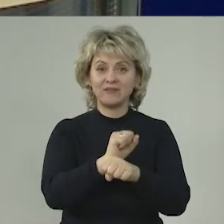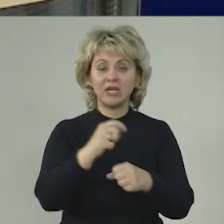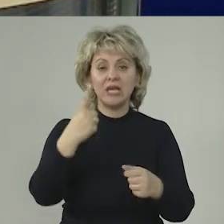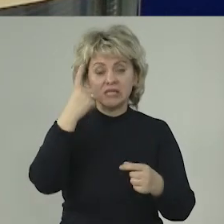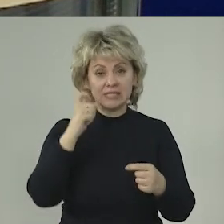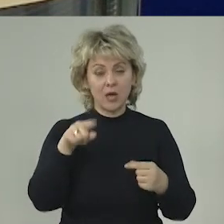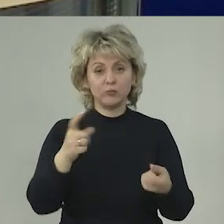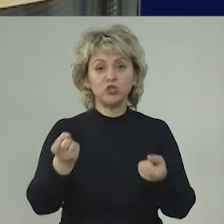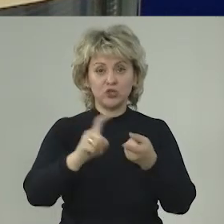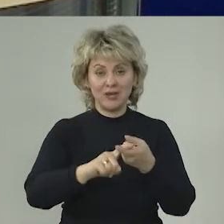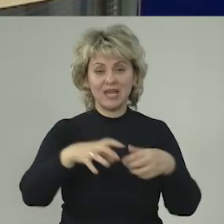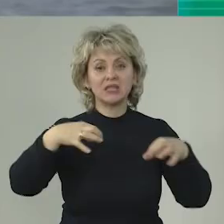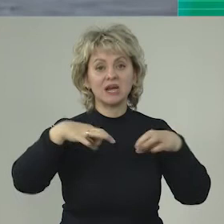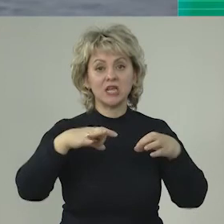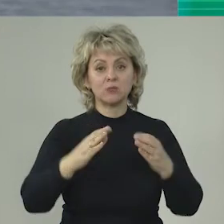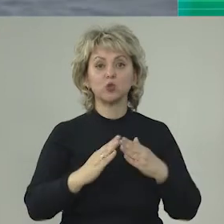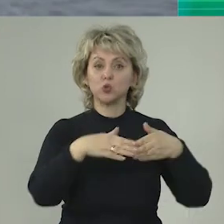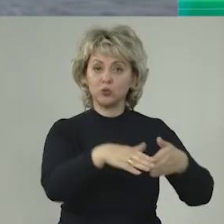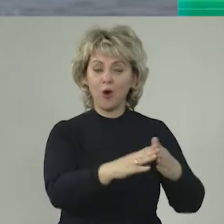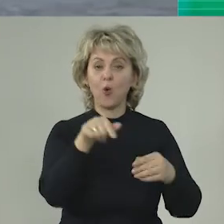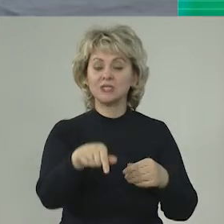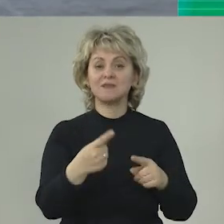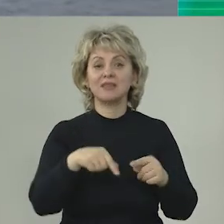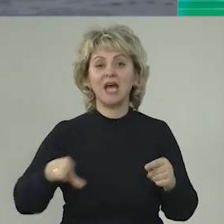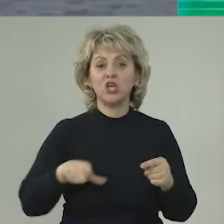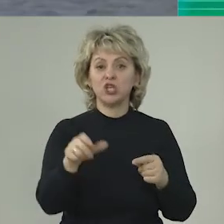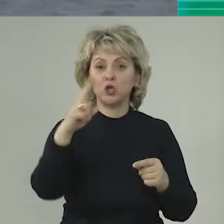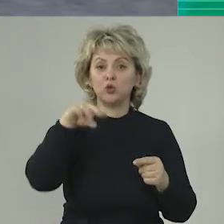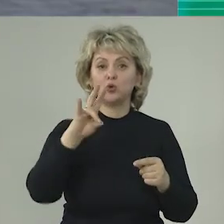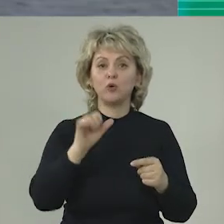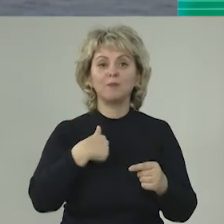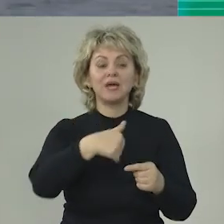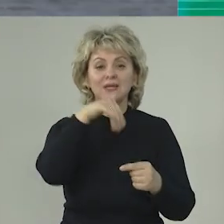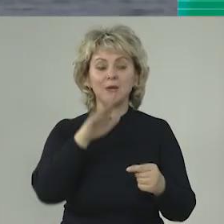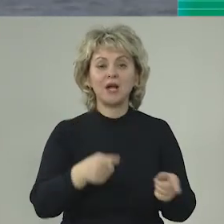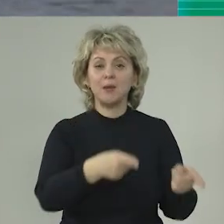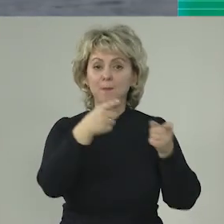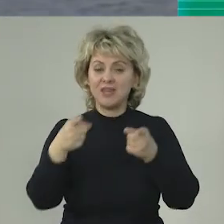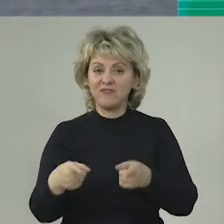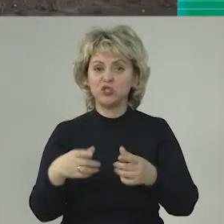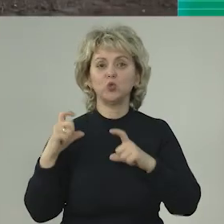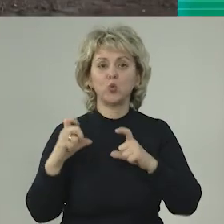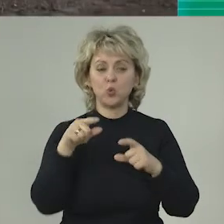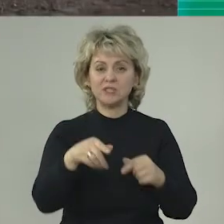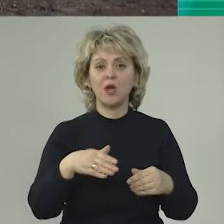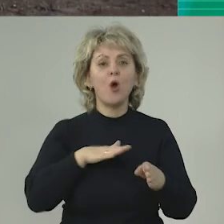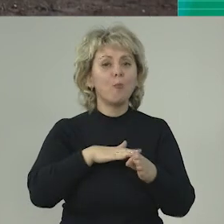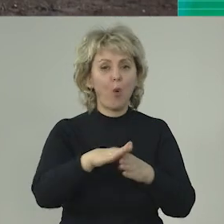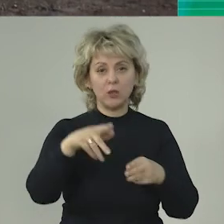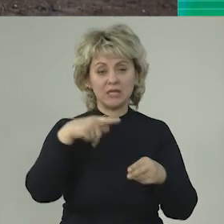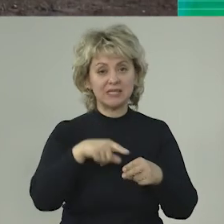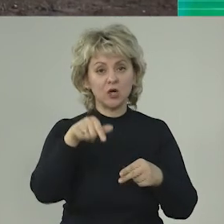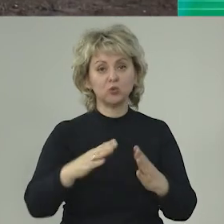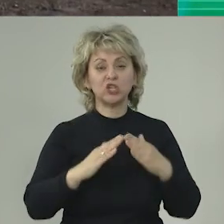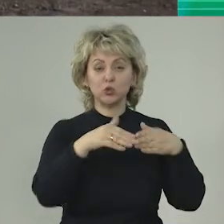сообщения транспортного судоходства, собственно говоря, на реке Дон. Мы не могли перевозить грузы при полной